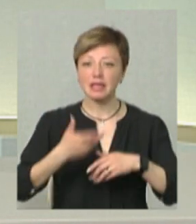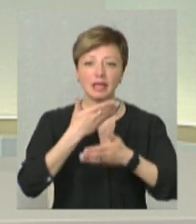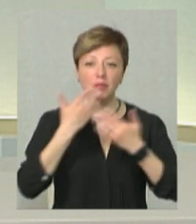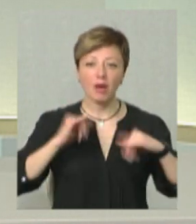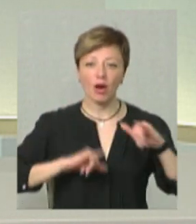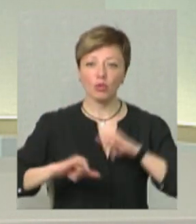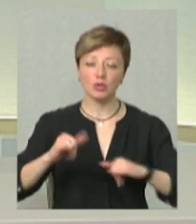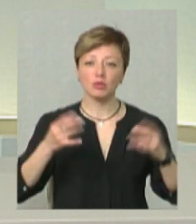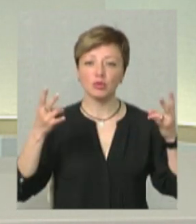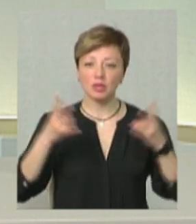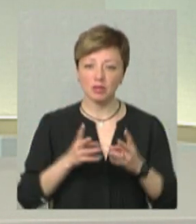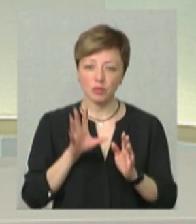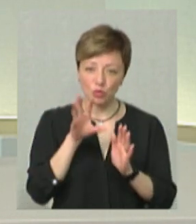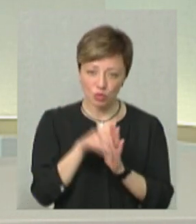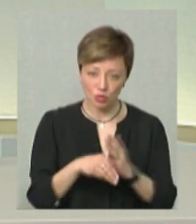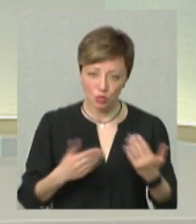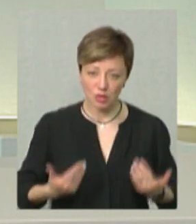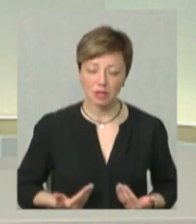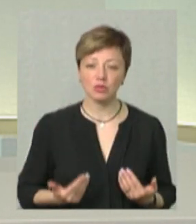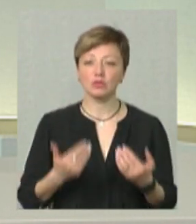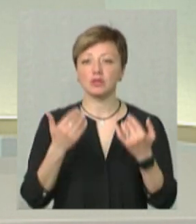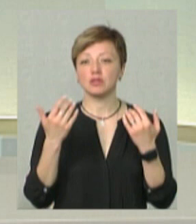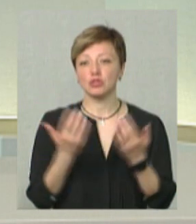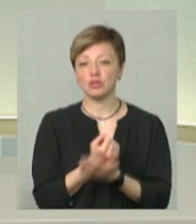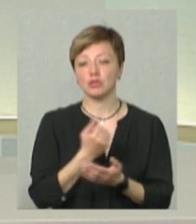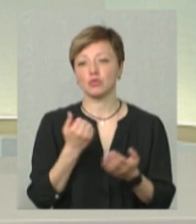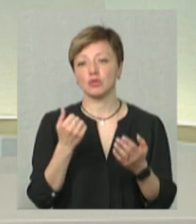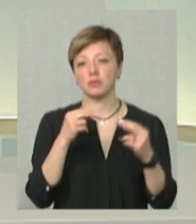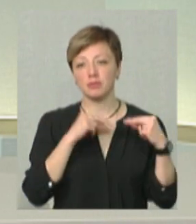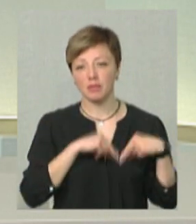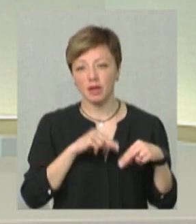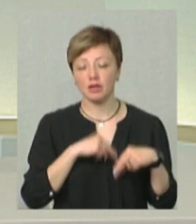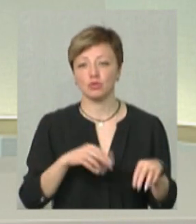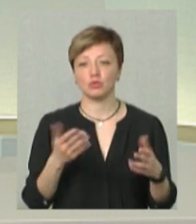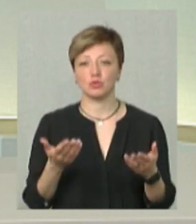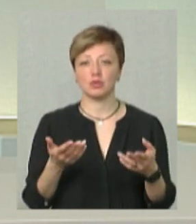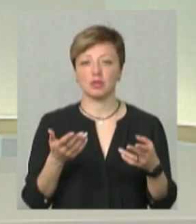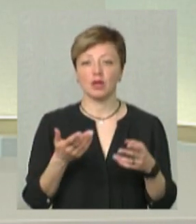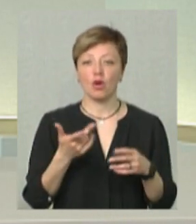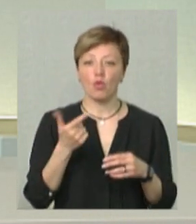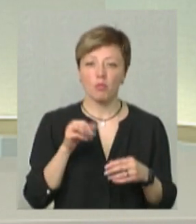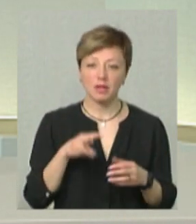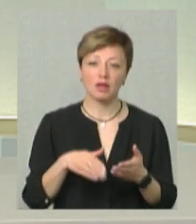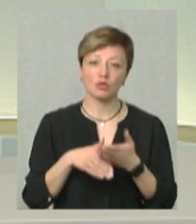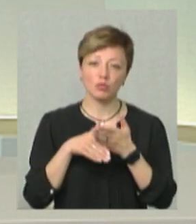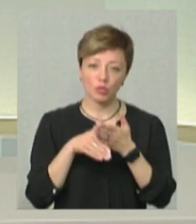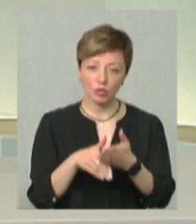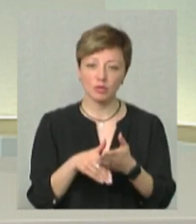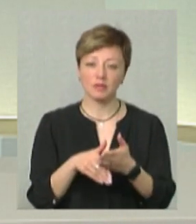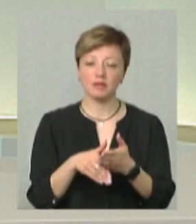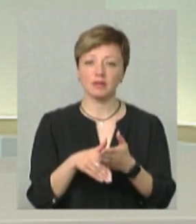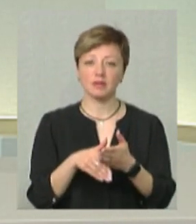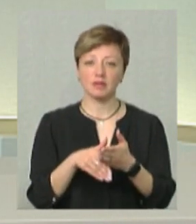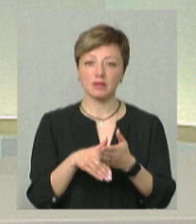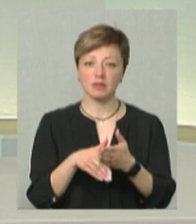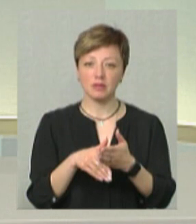Потрібно соціалізуватись, потрібно, там, знаходити працю. Та-та-та-та. Ну, гуманітарна допомога –